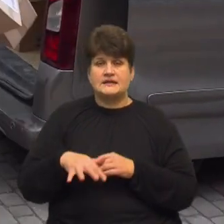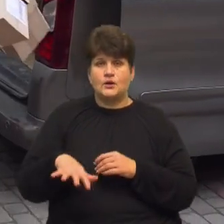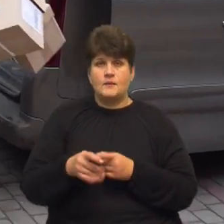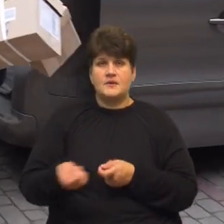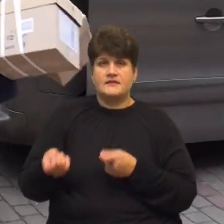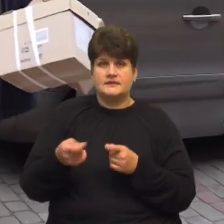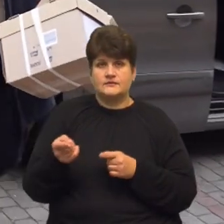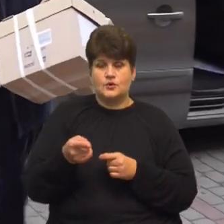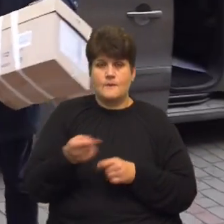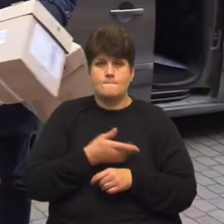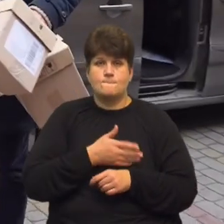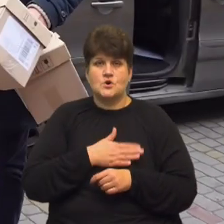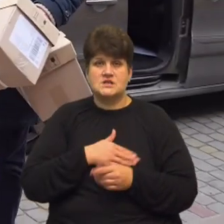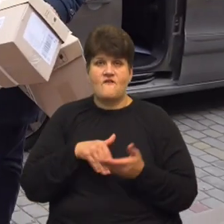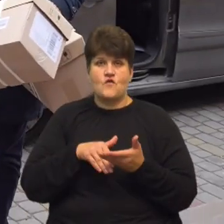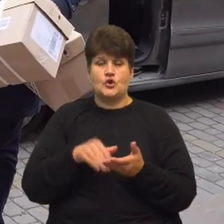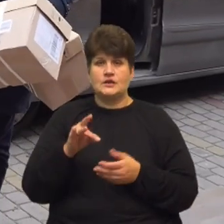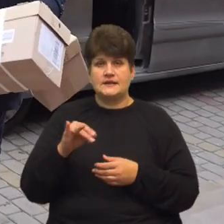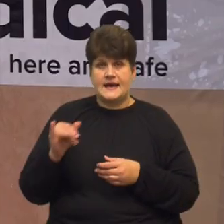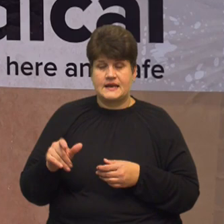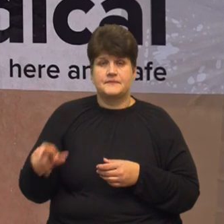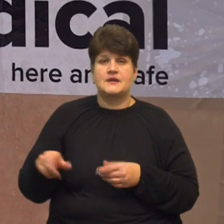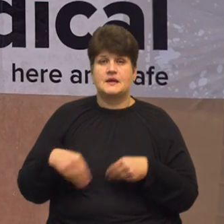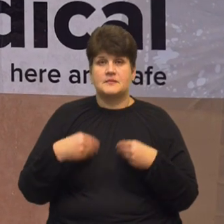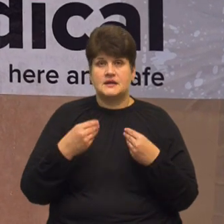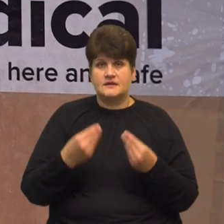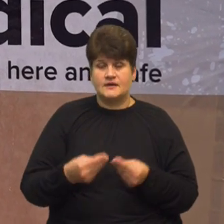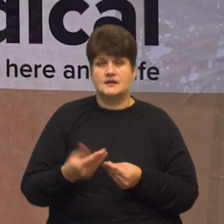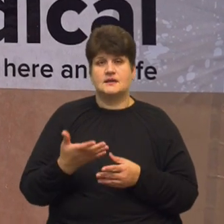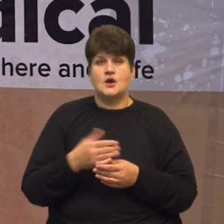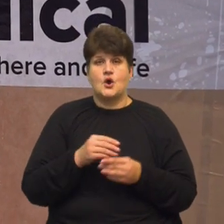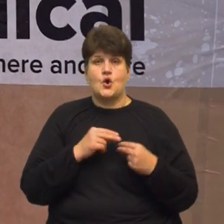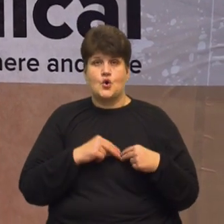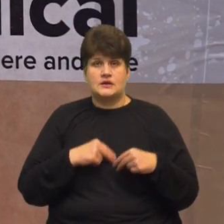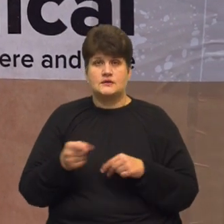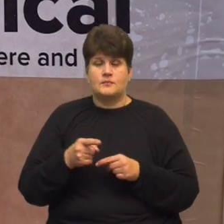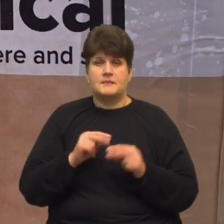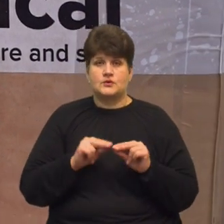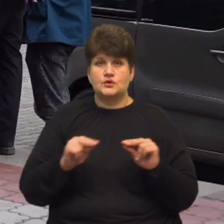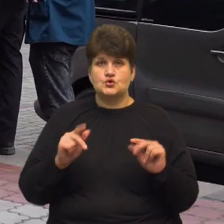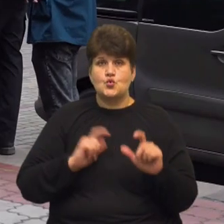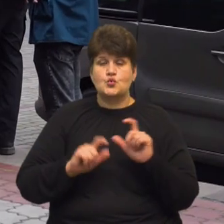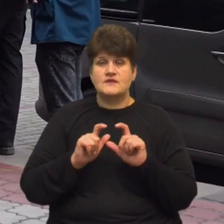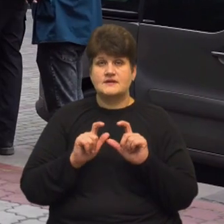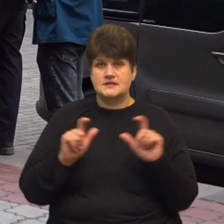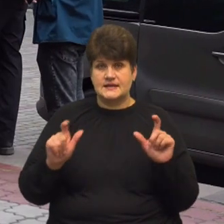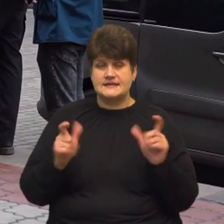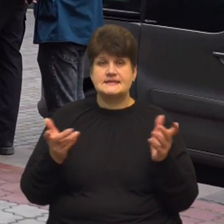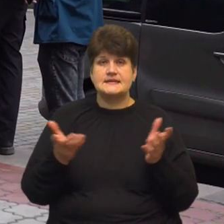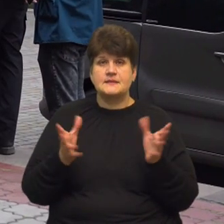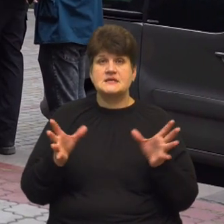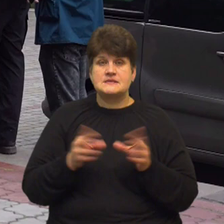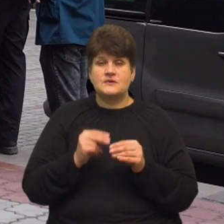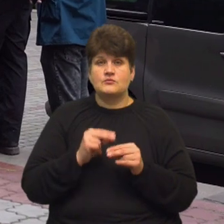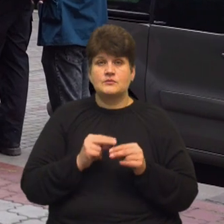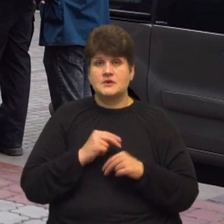Тернополя польські волонтери. Їх передали колегам-археологам Тернопільського педагогічного університету, з якими співпрацюють